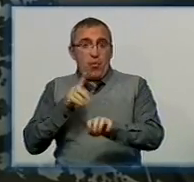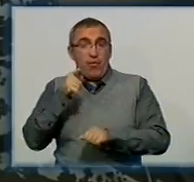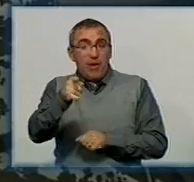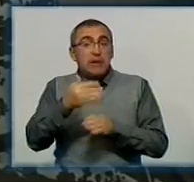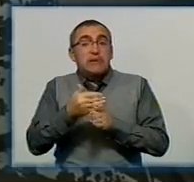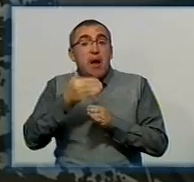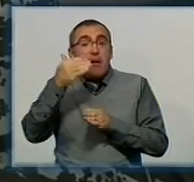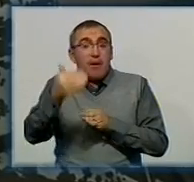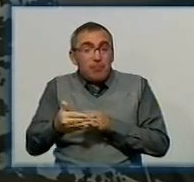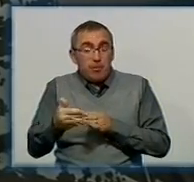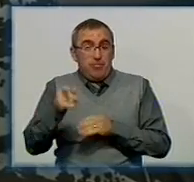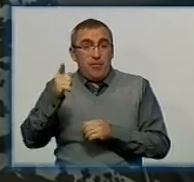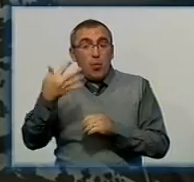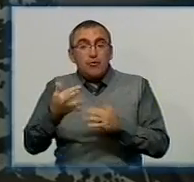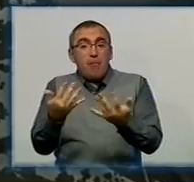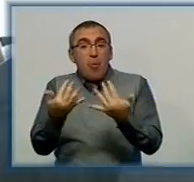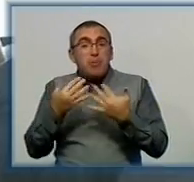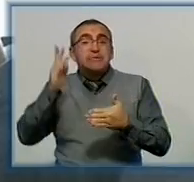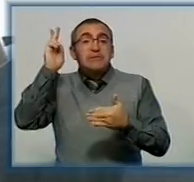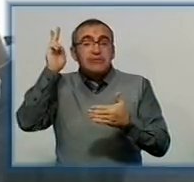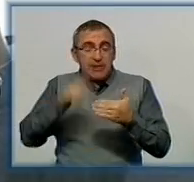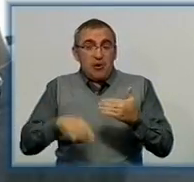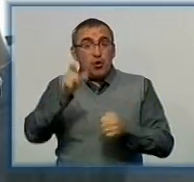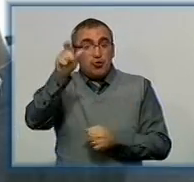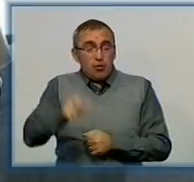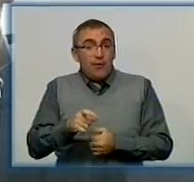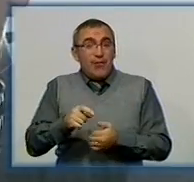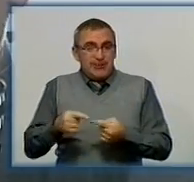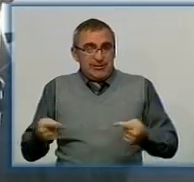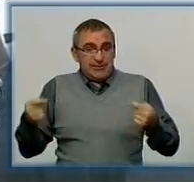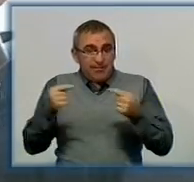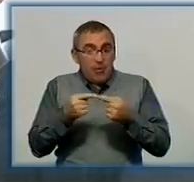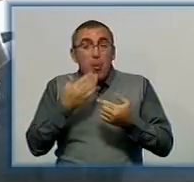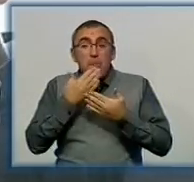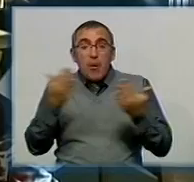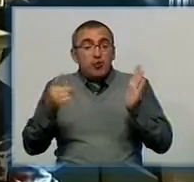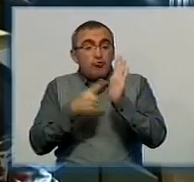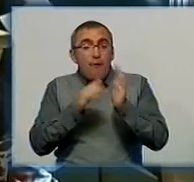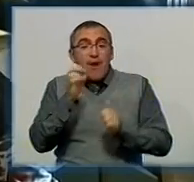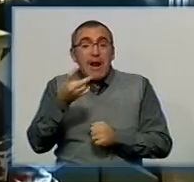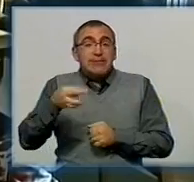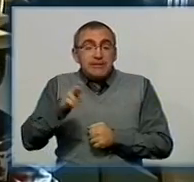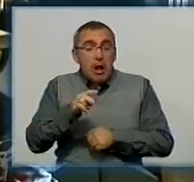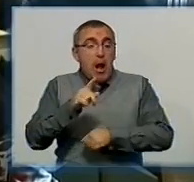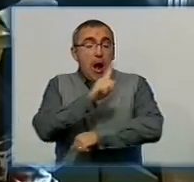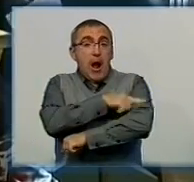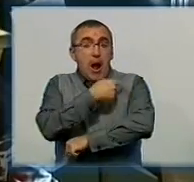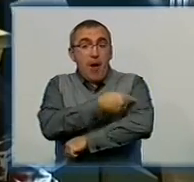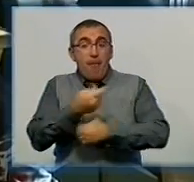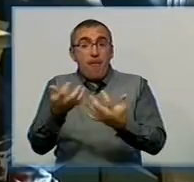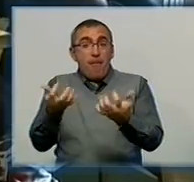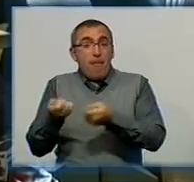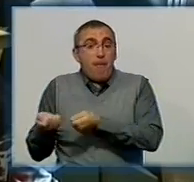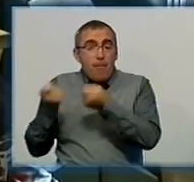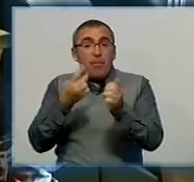запізнився, адже мобілізація вже завершена. Та чоловік стверджує, останній день був 6 вересня, а медичну довідку він приніс